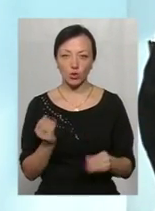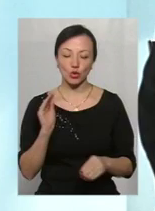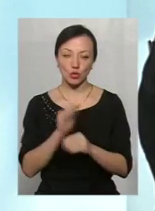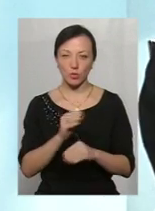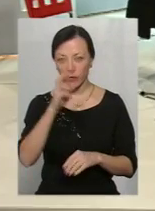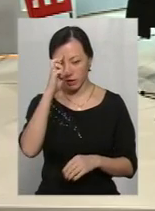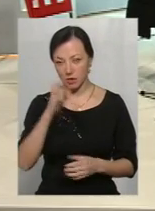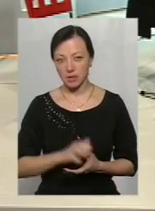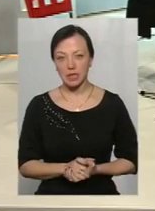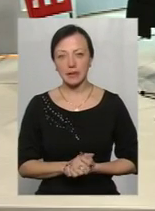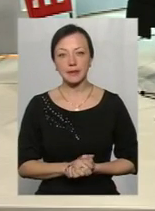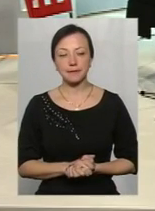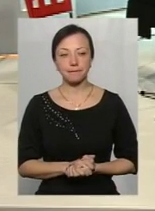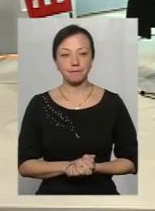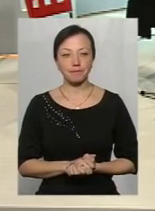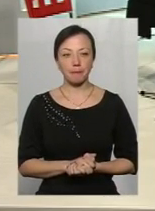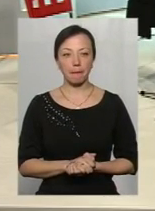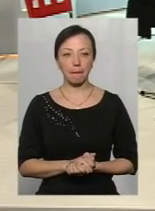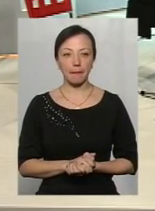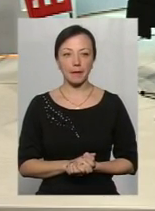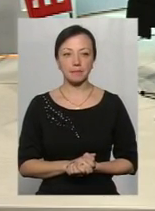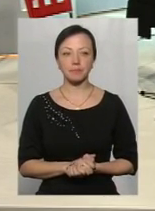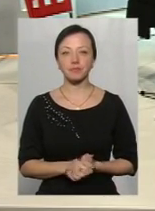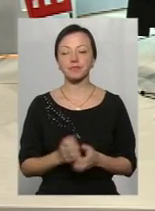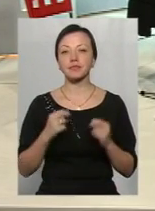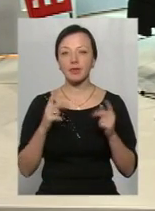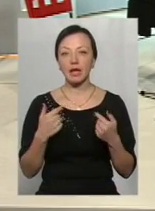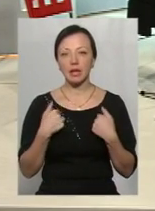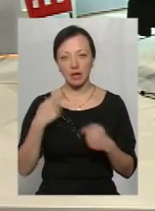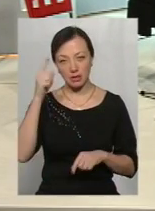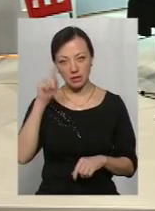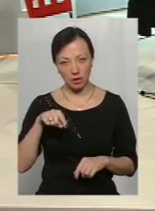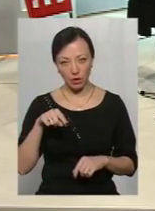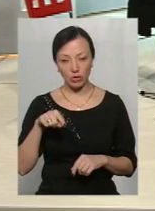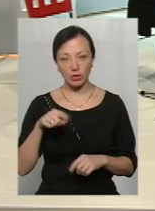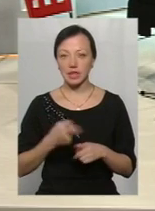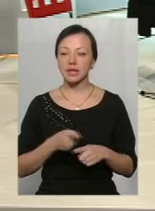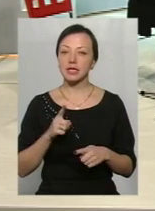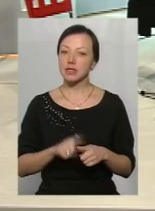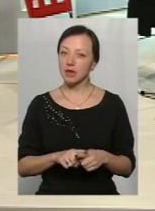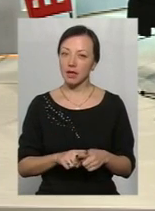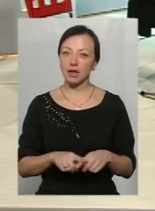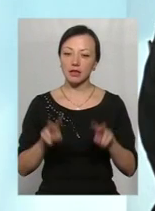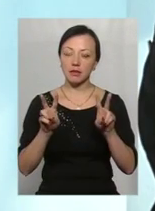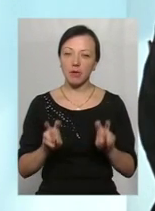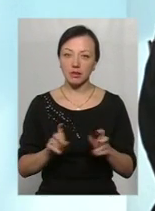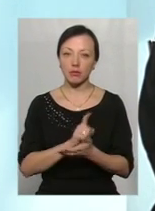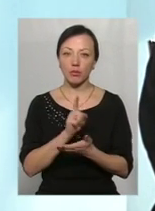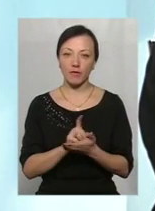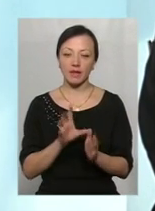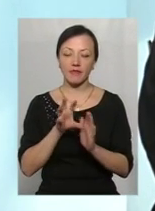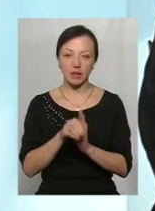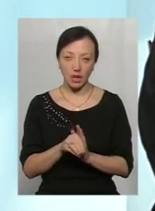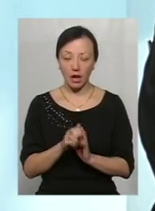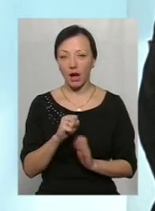інфраструктурної субвенції. І наскільки я знаю, ця тематика повинна увійти.